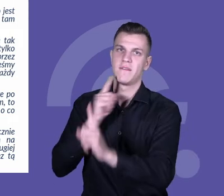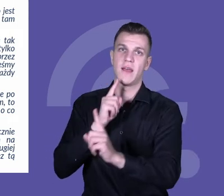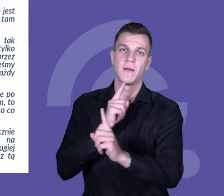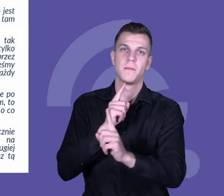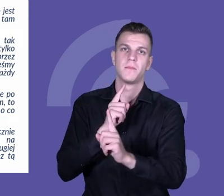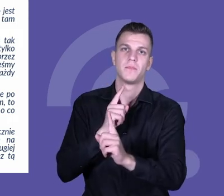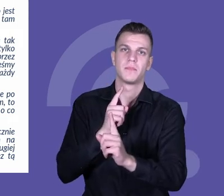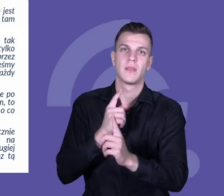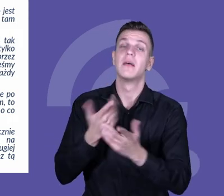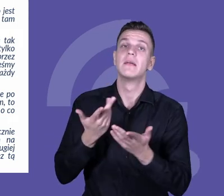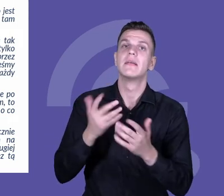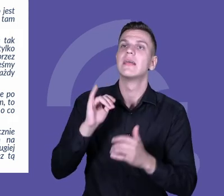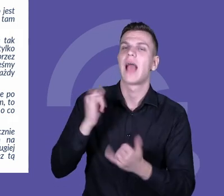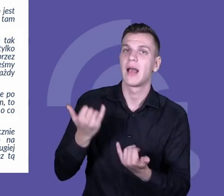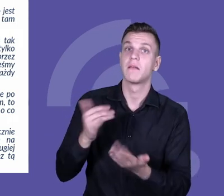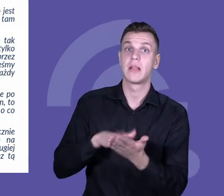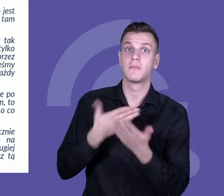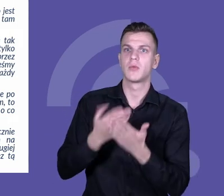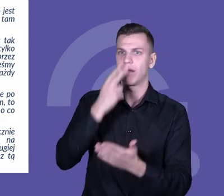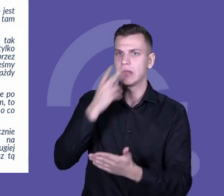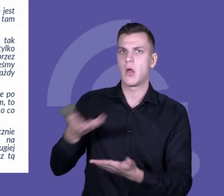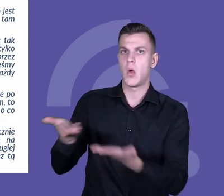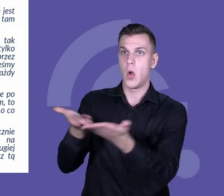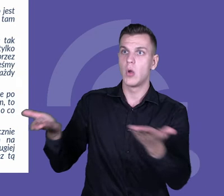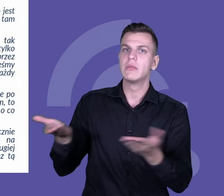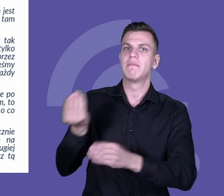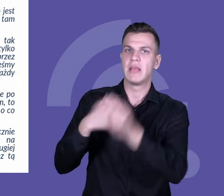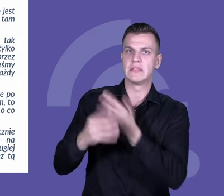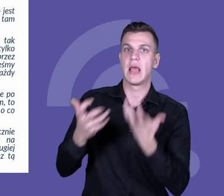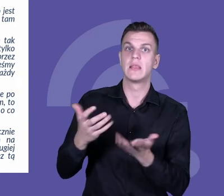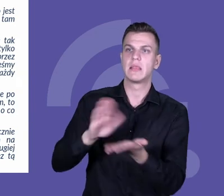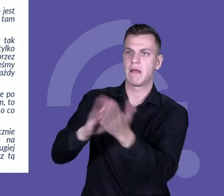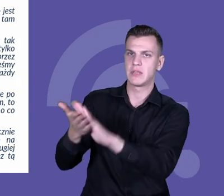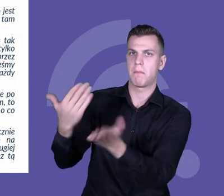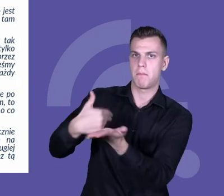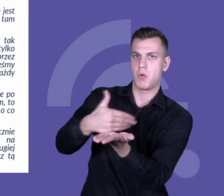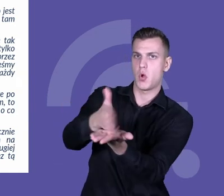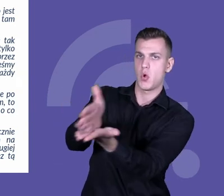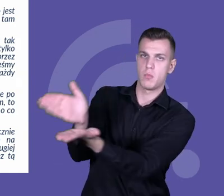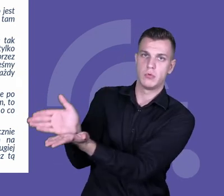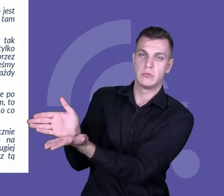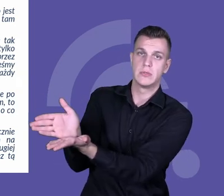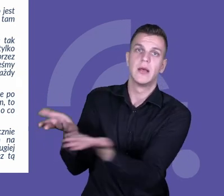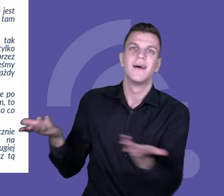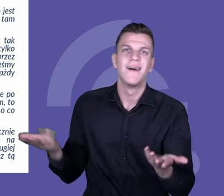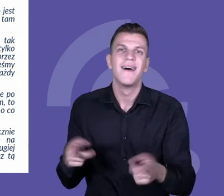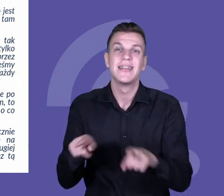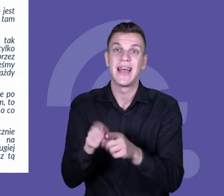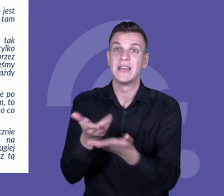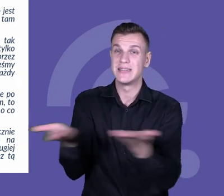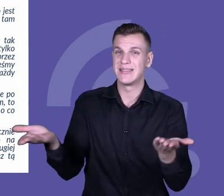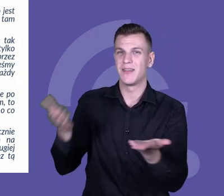poprzez zwiększoną chęć na przykład pomagania sobie wzajemnie w trakcie lekcji. Też sami uczniowie wskazywali, że dzięki